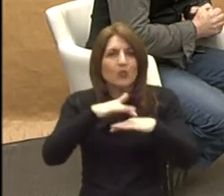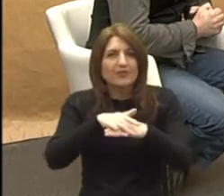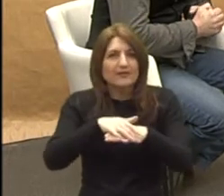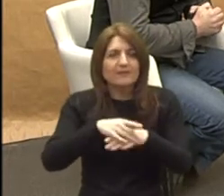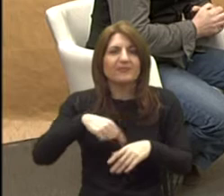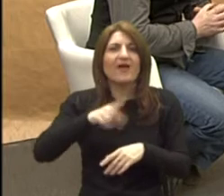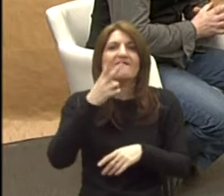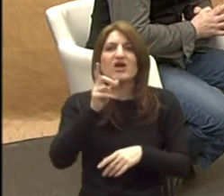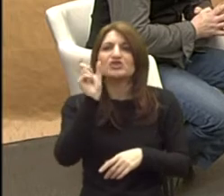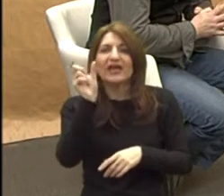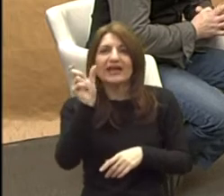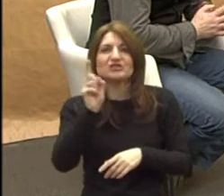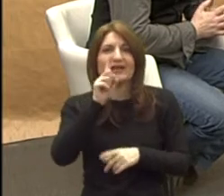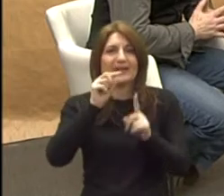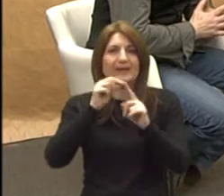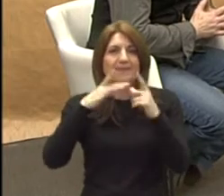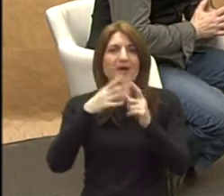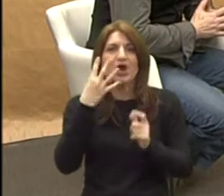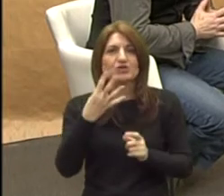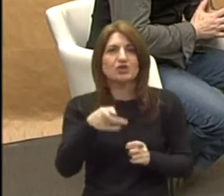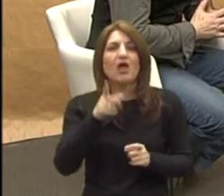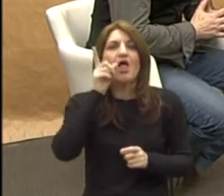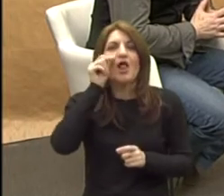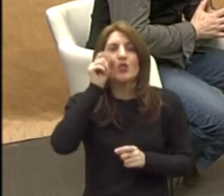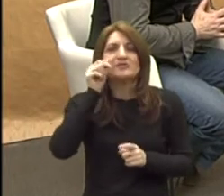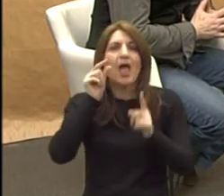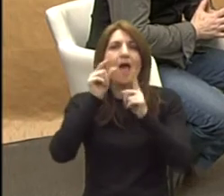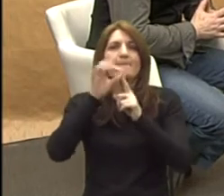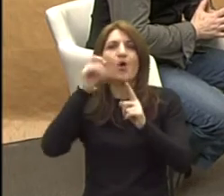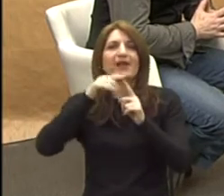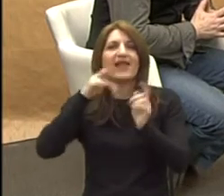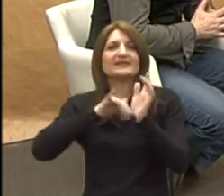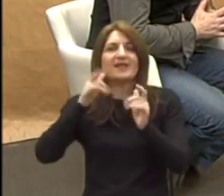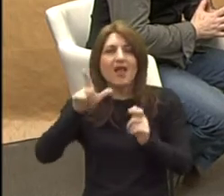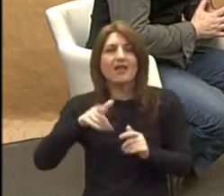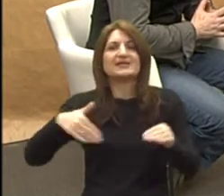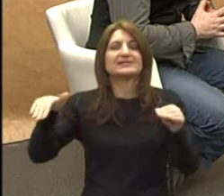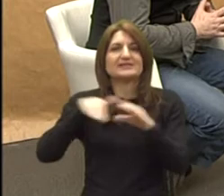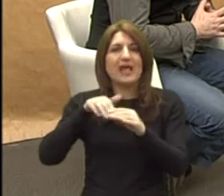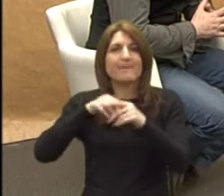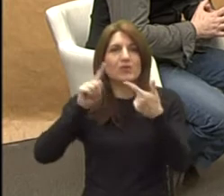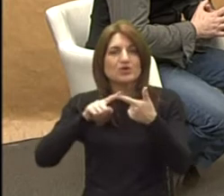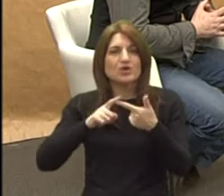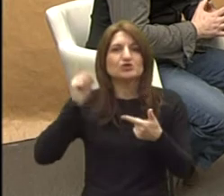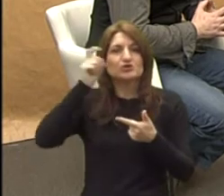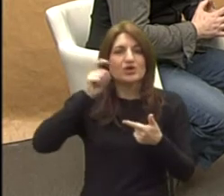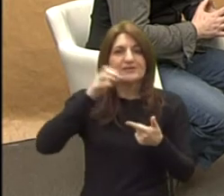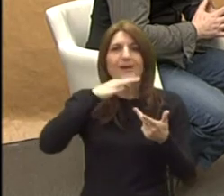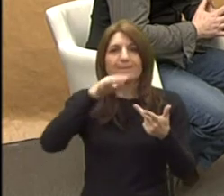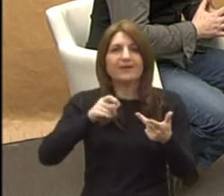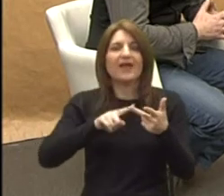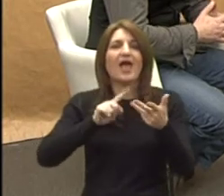ključne riječi za IPA 4 i to su ljudski potencijali, zapošljavanje, socijalna pitanja,